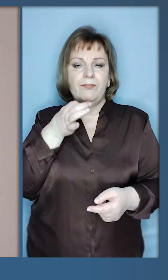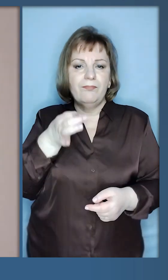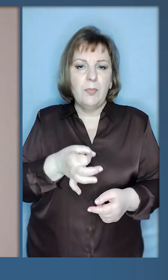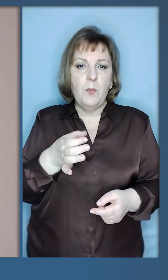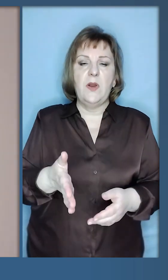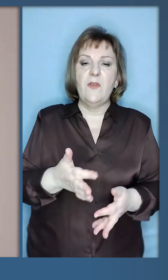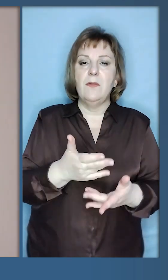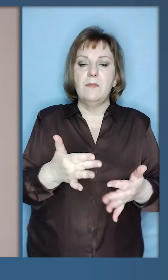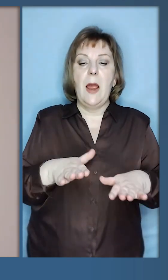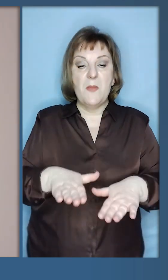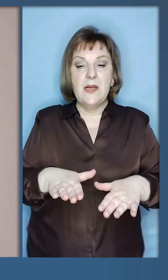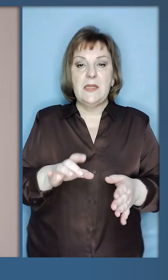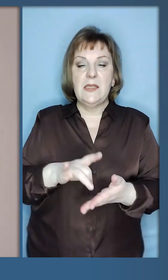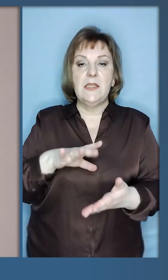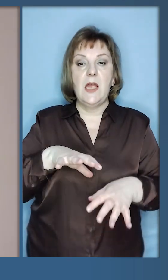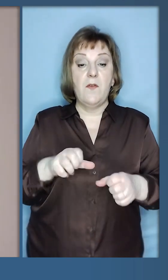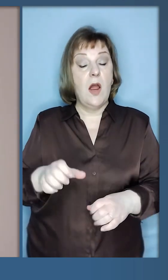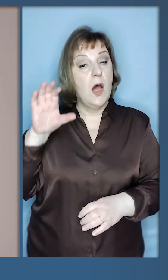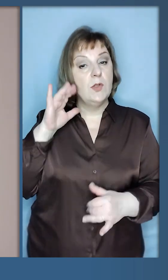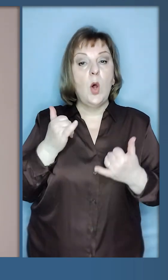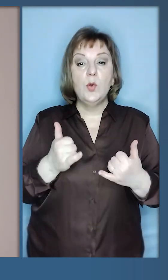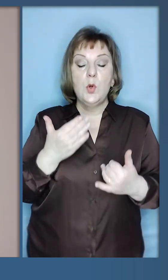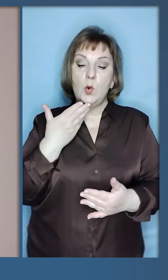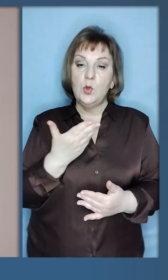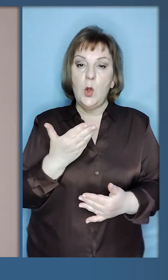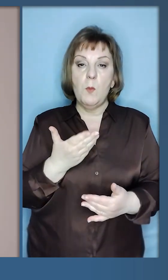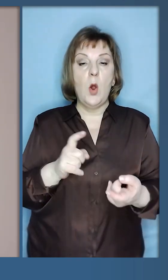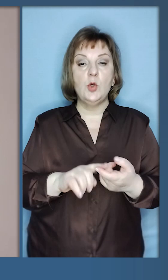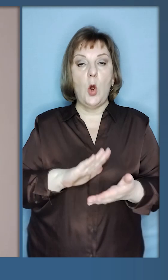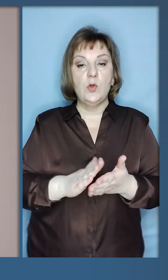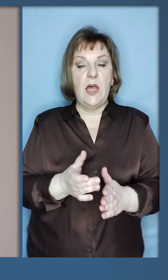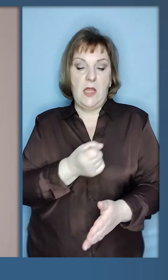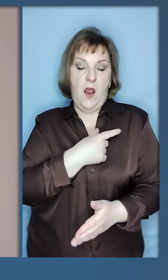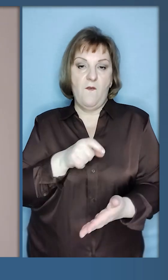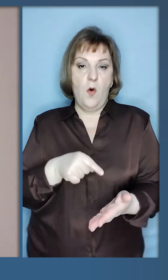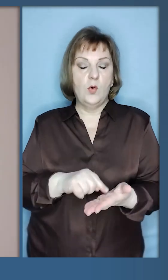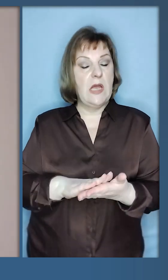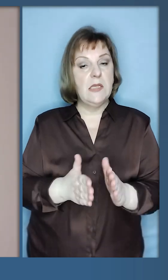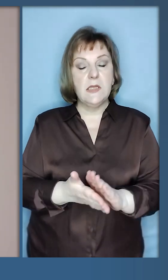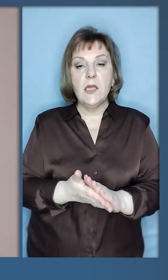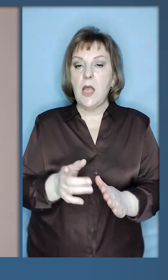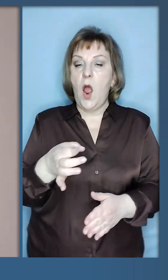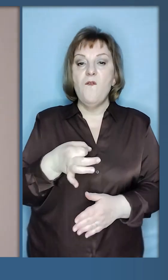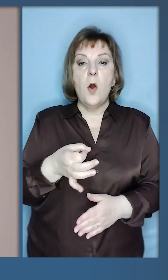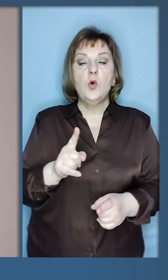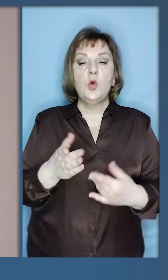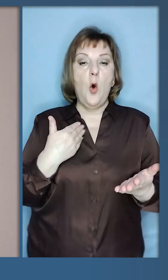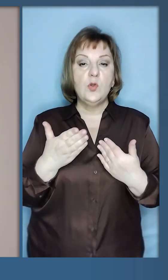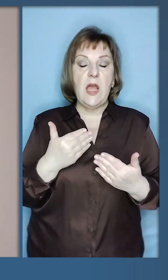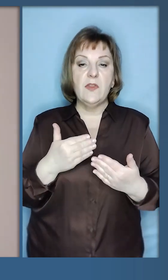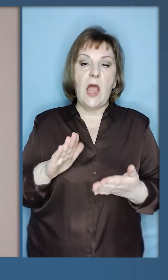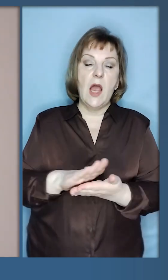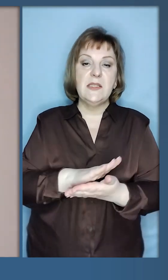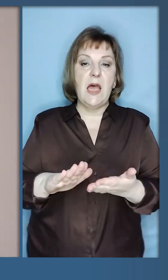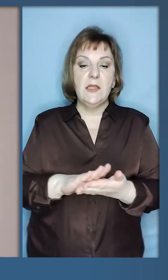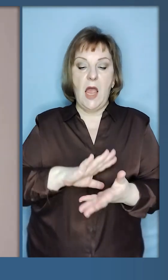посадах в місцевій та центральній владах. Заслухав сьогодні доповіді щодо ситуації в Одесі, ситуації в області, те, що стосується